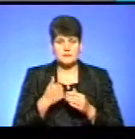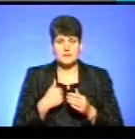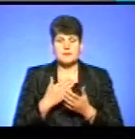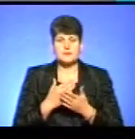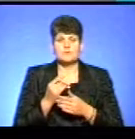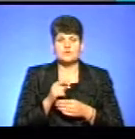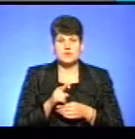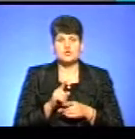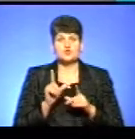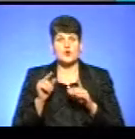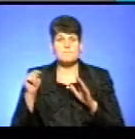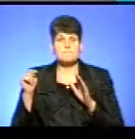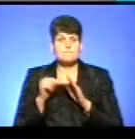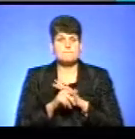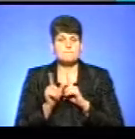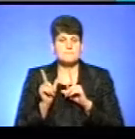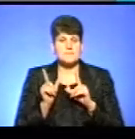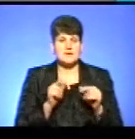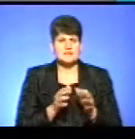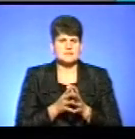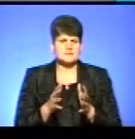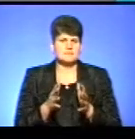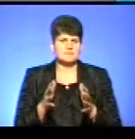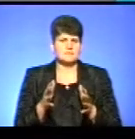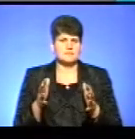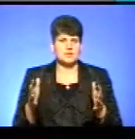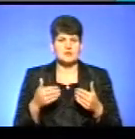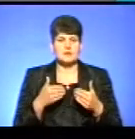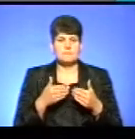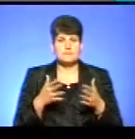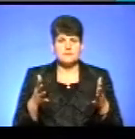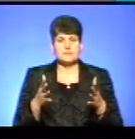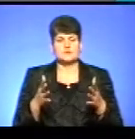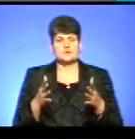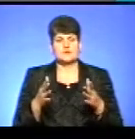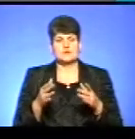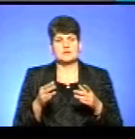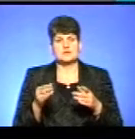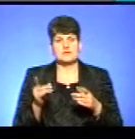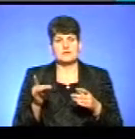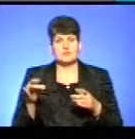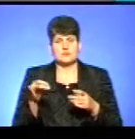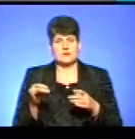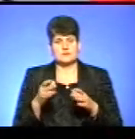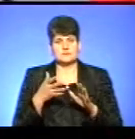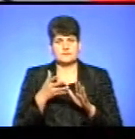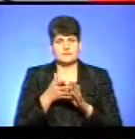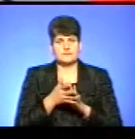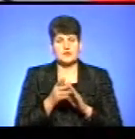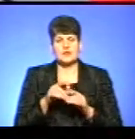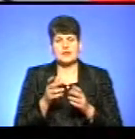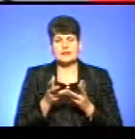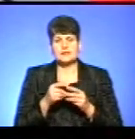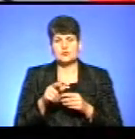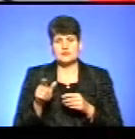з тим, що міграція, напевно, збільшується. Чим більше відкриваються євроінтеграційні процеси, тим кількість людей,